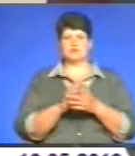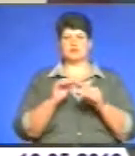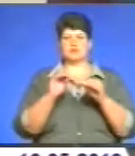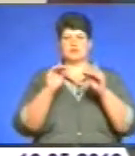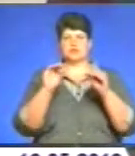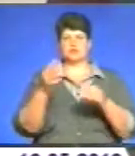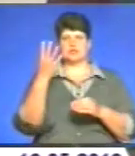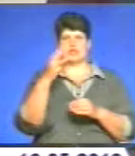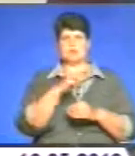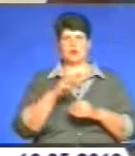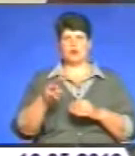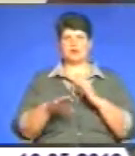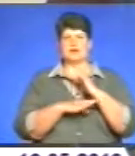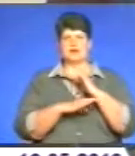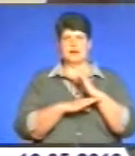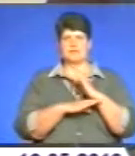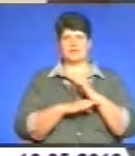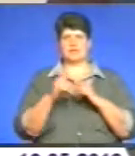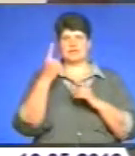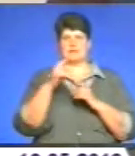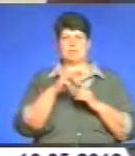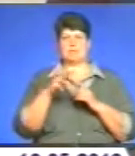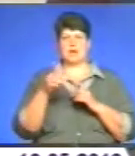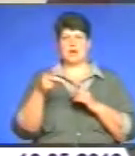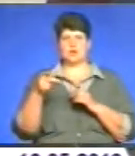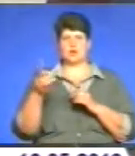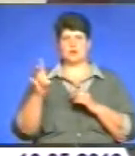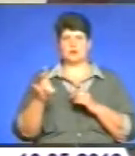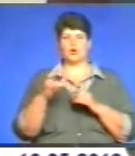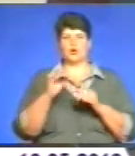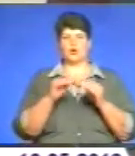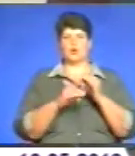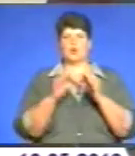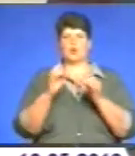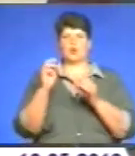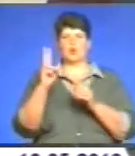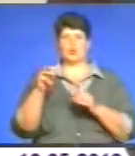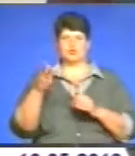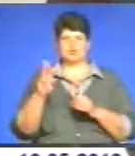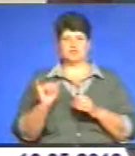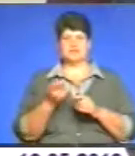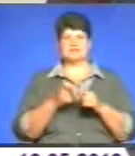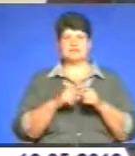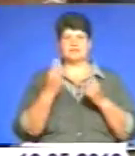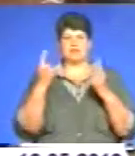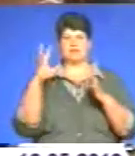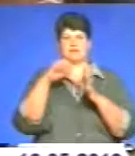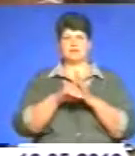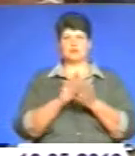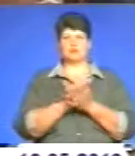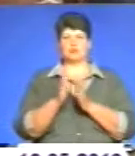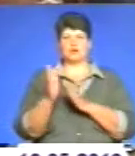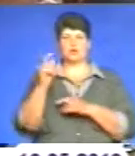4 мільйони дерев, понад 1 мільйон кущів. Все це великий внесок в чистоту і порядок в Україні. За